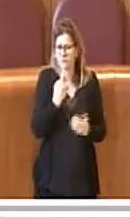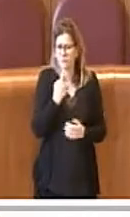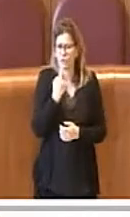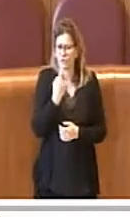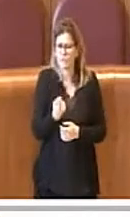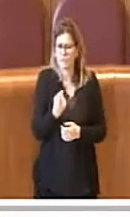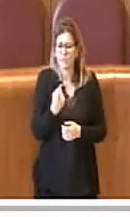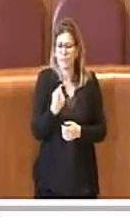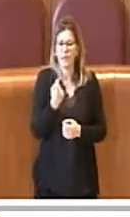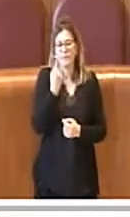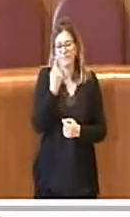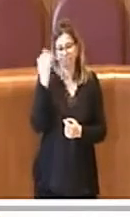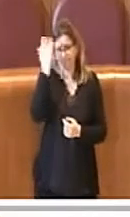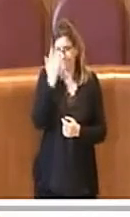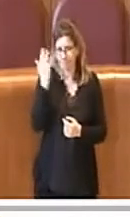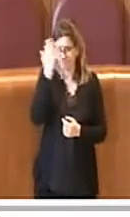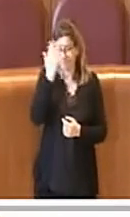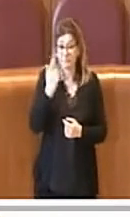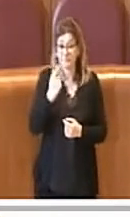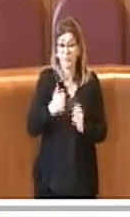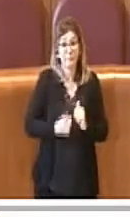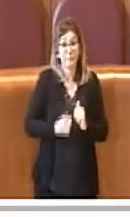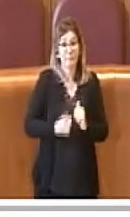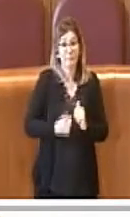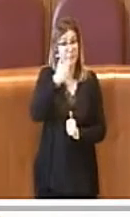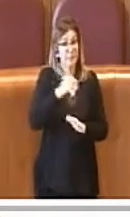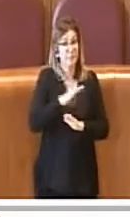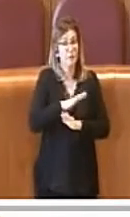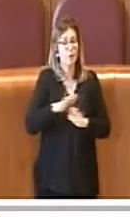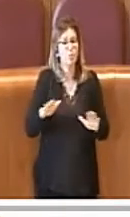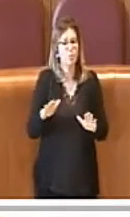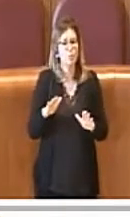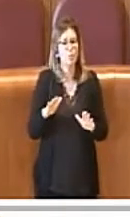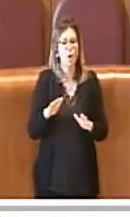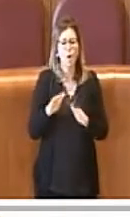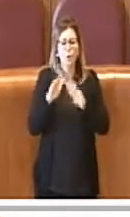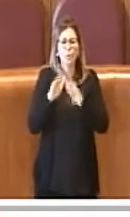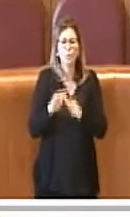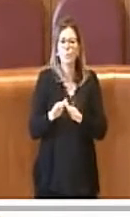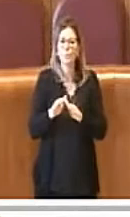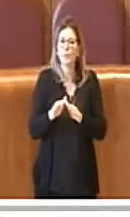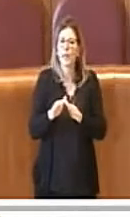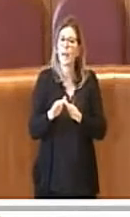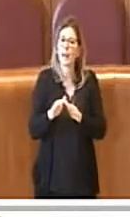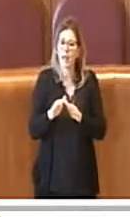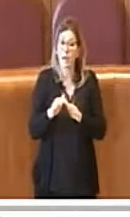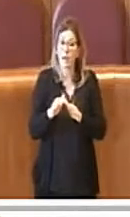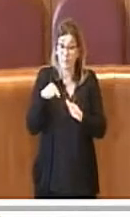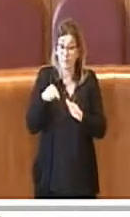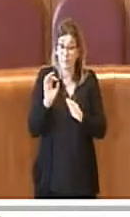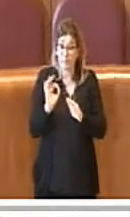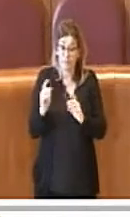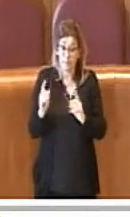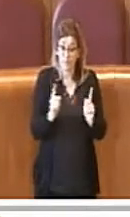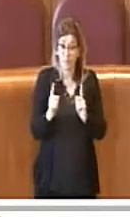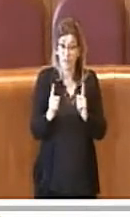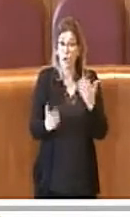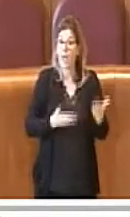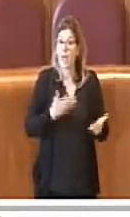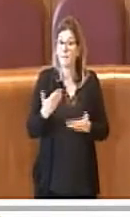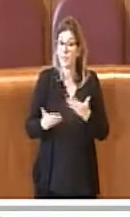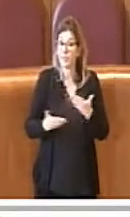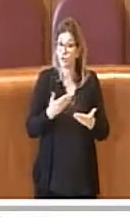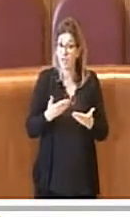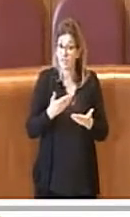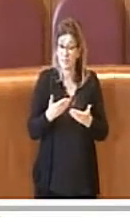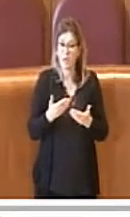appunto riflettere sul bene primario da tutelare, specialmente in questo periodo di emergenza, di pandemia, ossia la salute